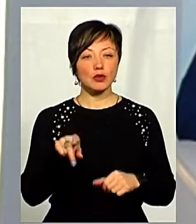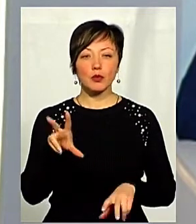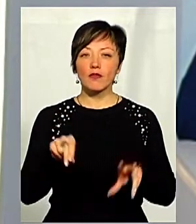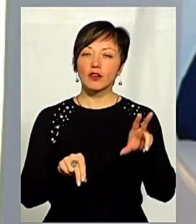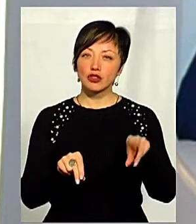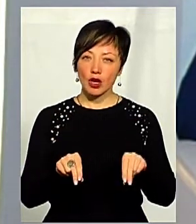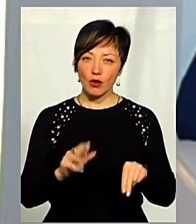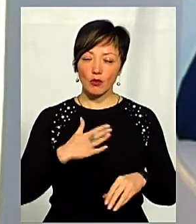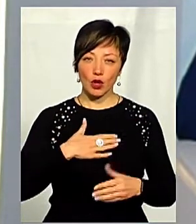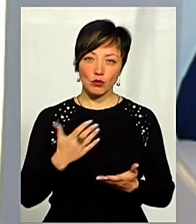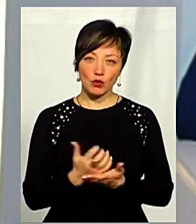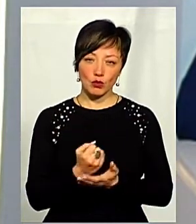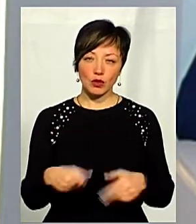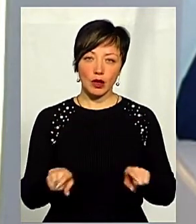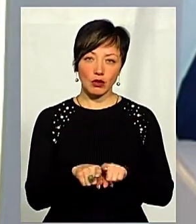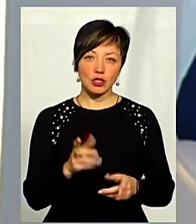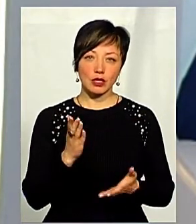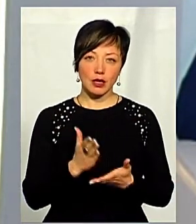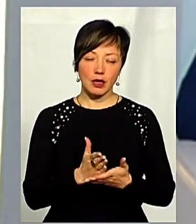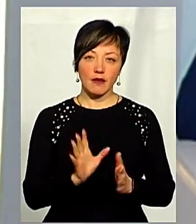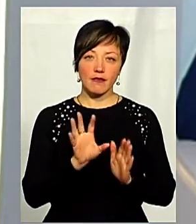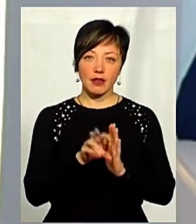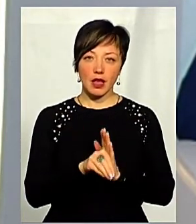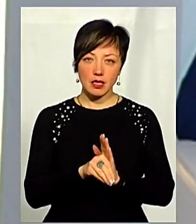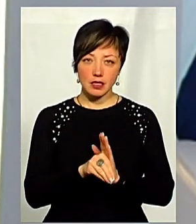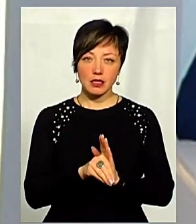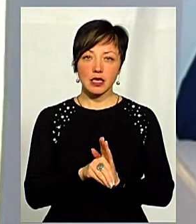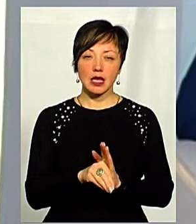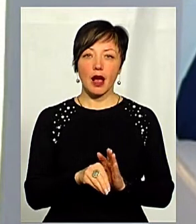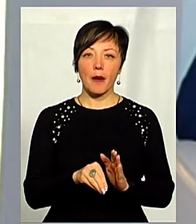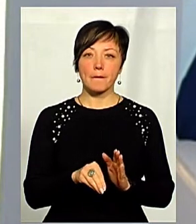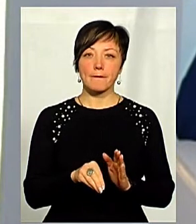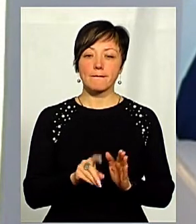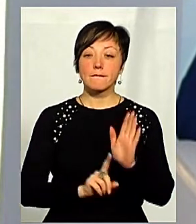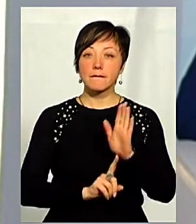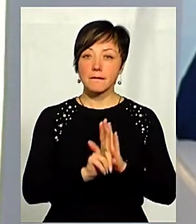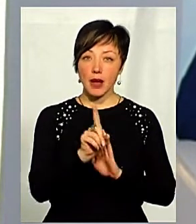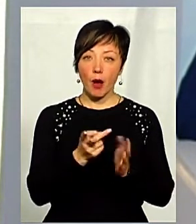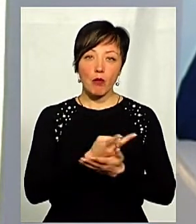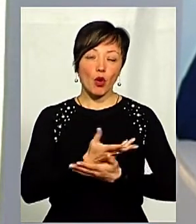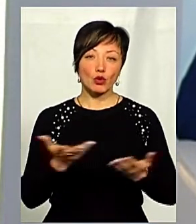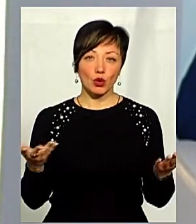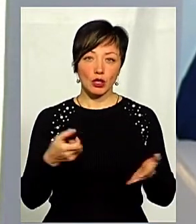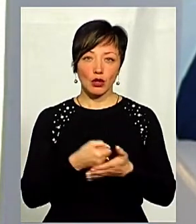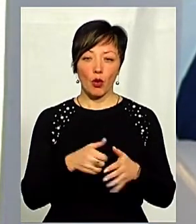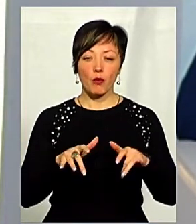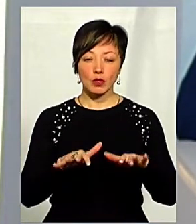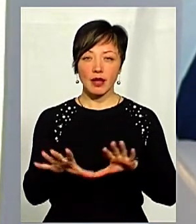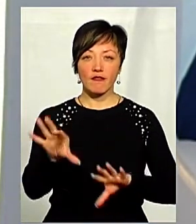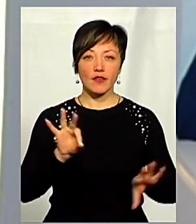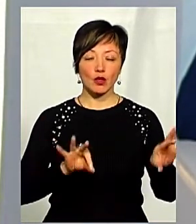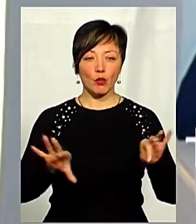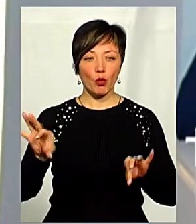я вважаю, що моїм здобутком також є і внесення певної прозорості до процесу відбору